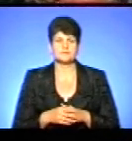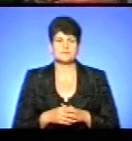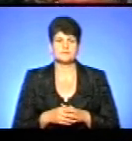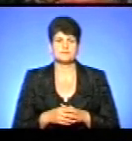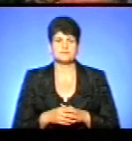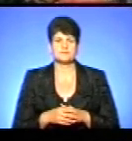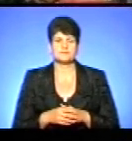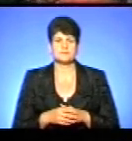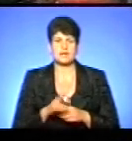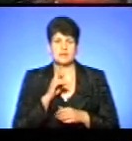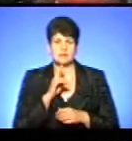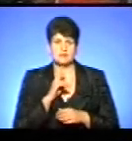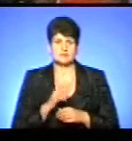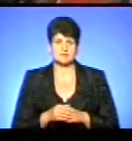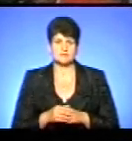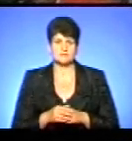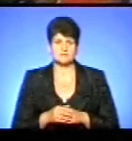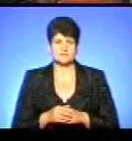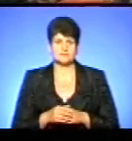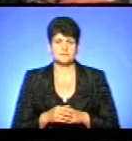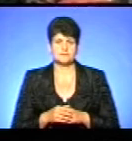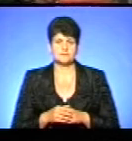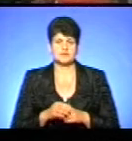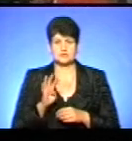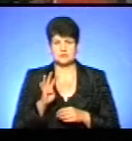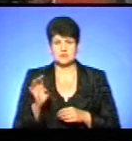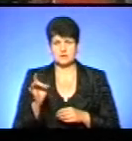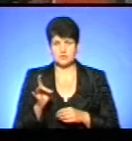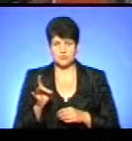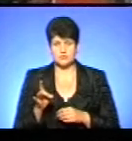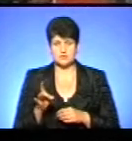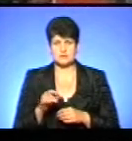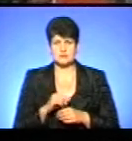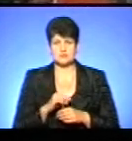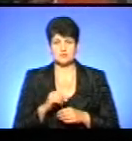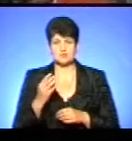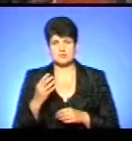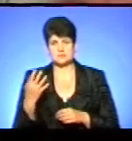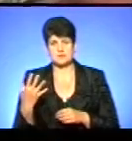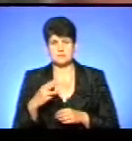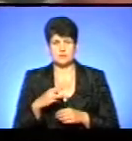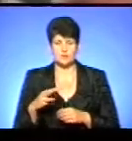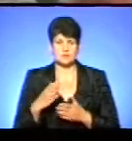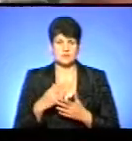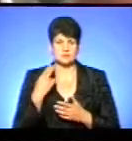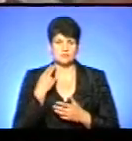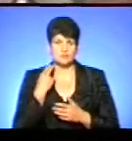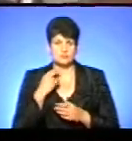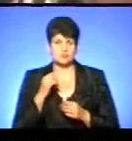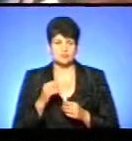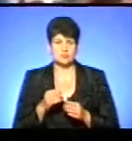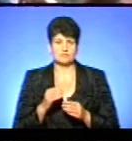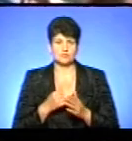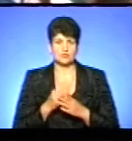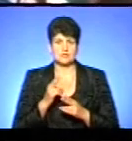Гусятинський і Кременецький можна називати, Ось цих 4-5 мільйонів з лишнього заборгованість. Можливо, що і зараз до